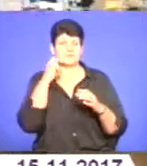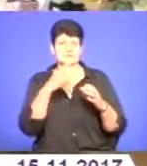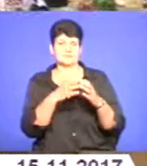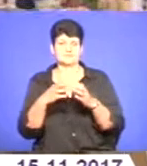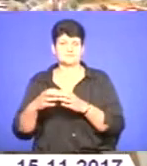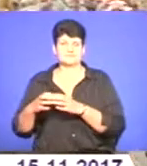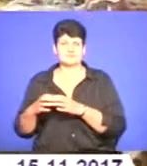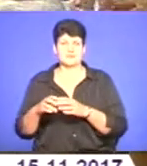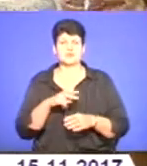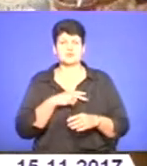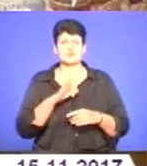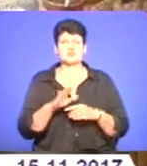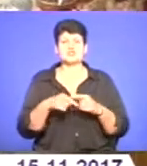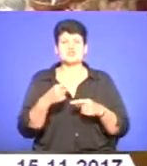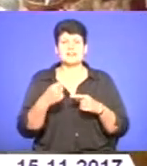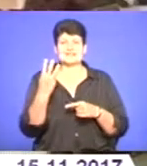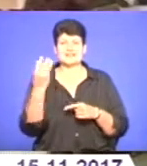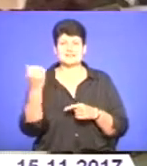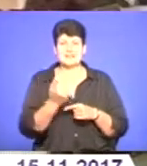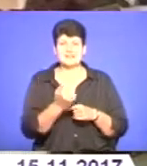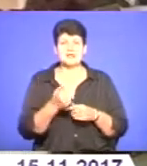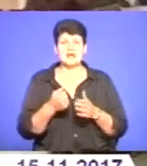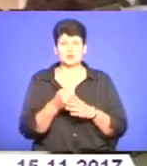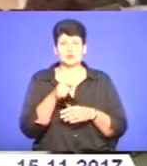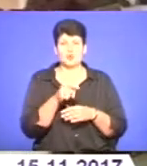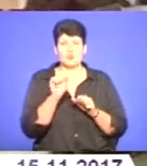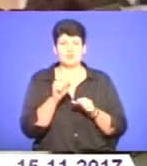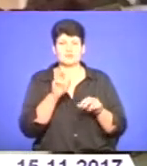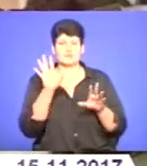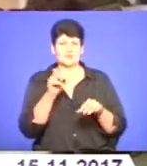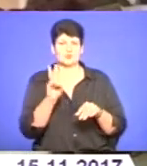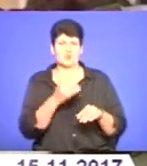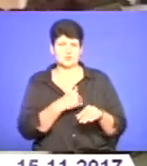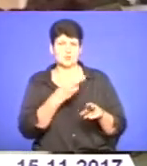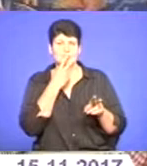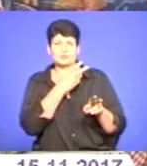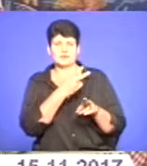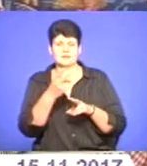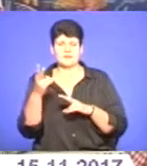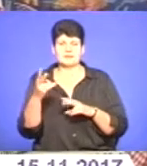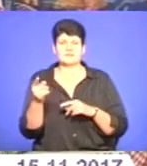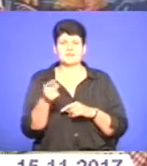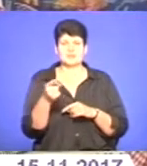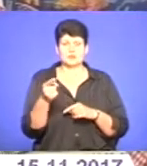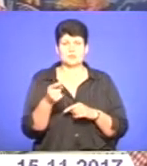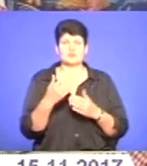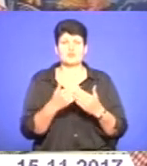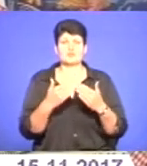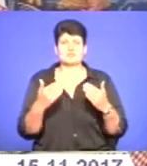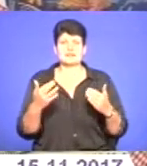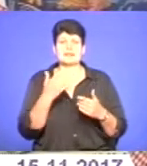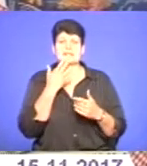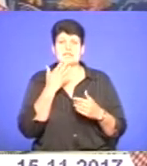Нагородження відбудеться через три тижні. До того усі охочі зможуть переглянути роботи маленьких майстрів у Тернопільському музеї